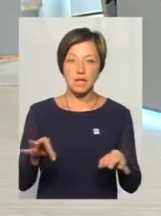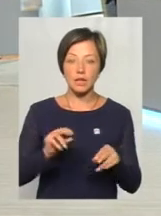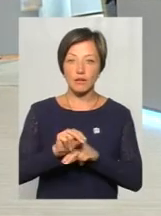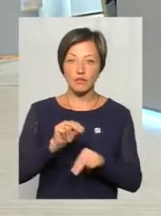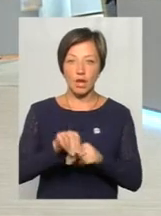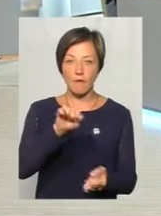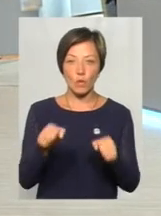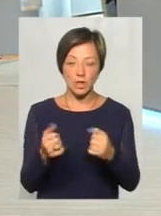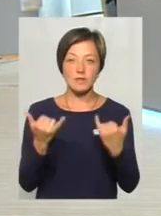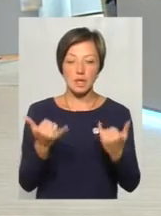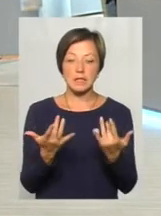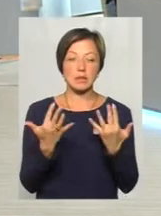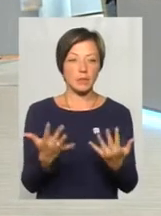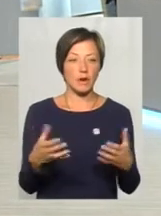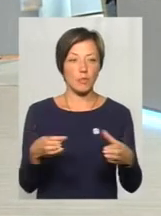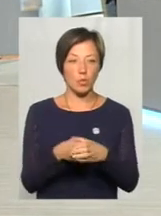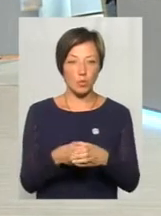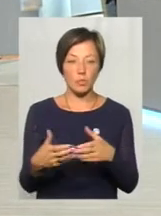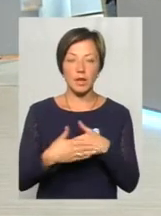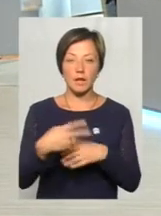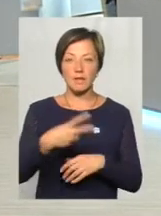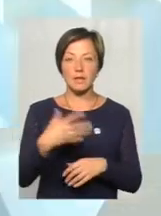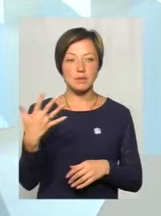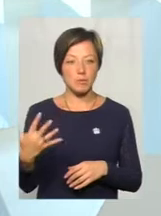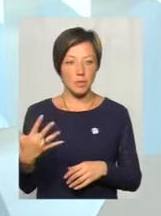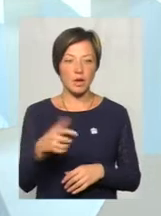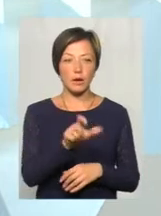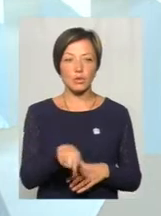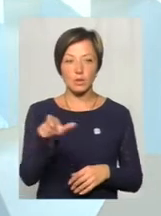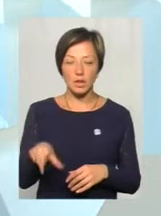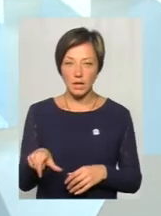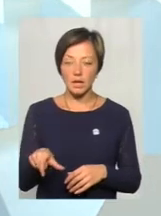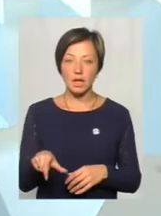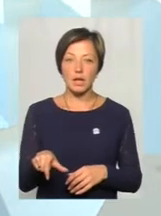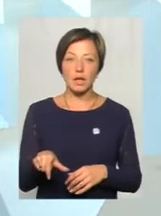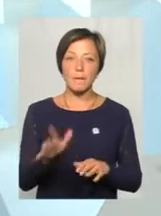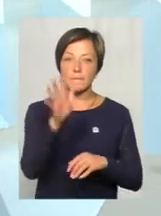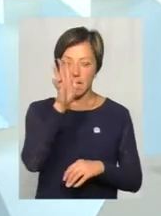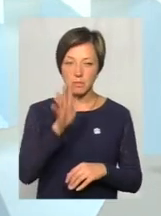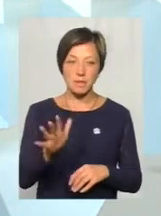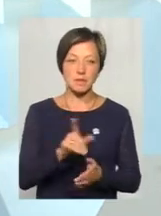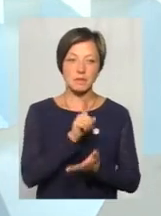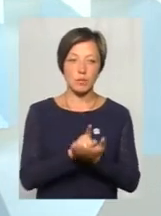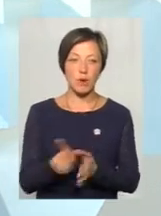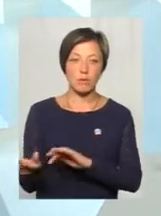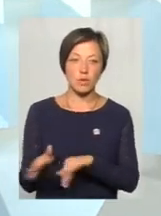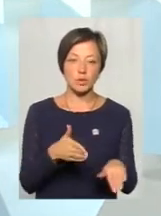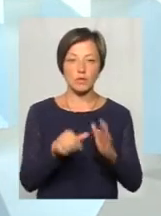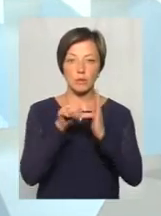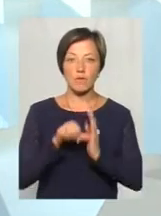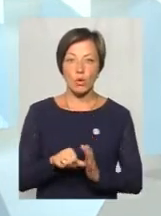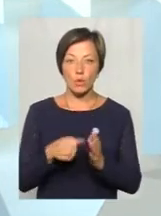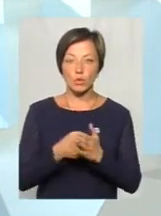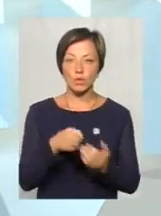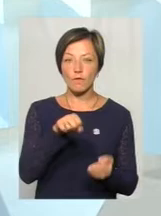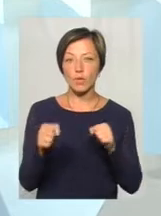водіїв. І зараз ми набираємо групу десь приблизно 25 людей. якби, ну, 5 місяців ще має пройти десь півроку до того, як